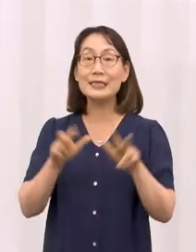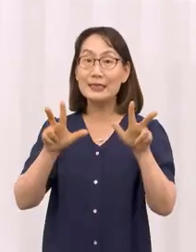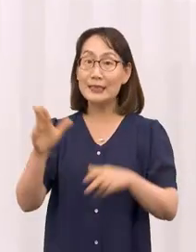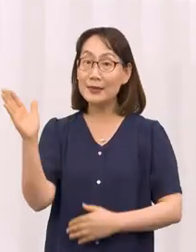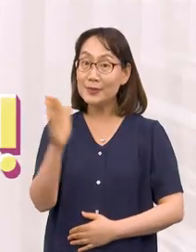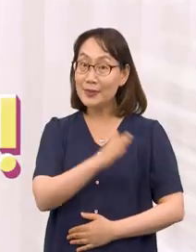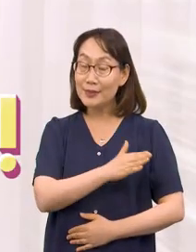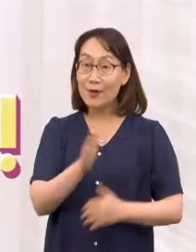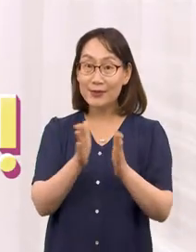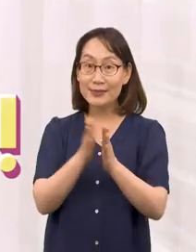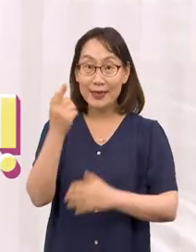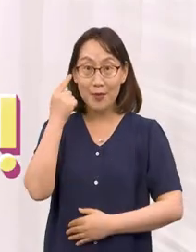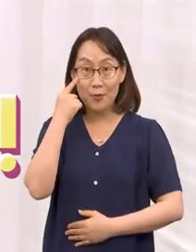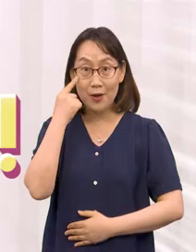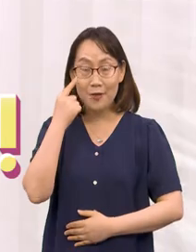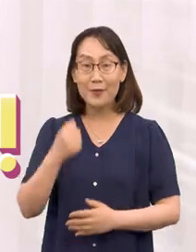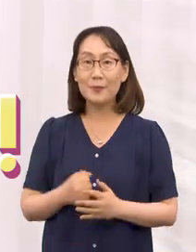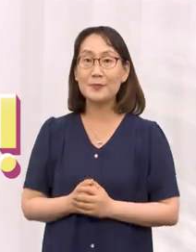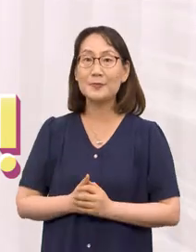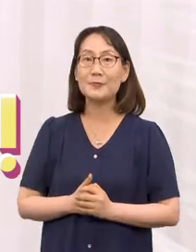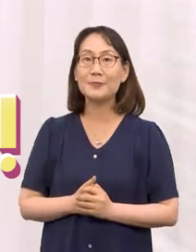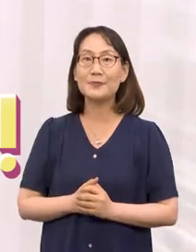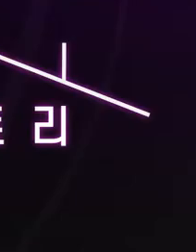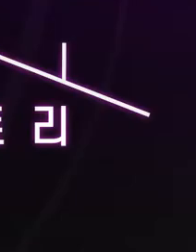지금부터 시작해 보도록 하겠습니다.